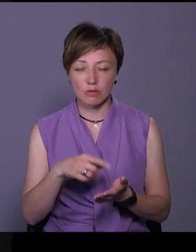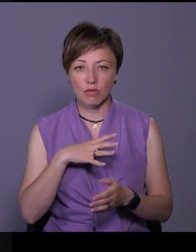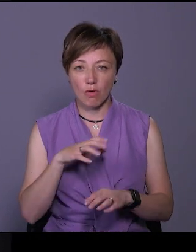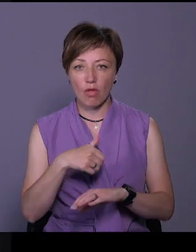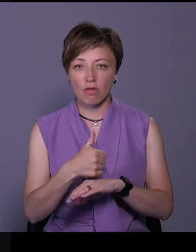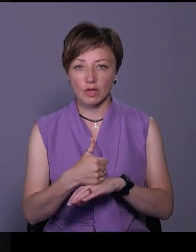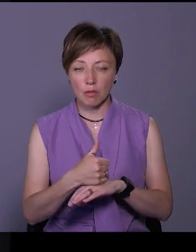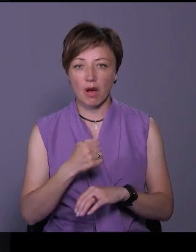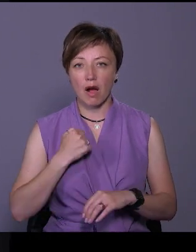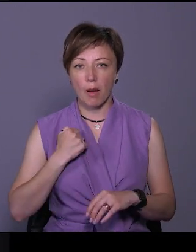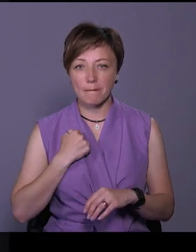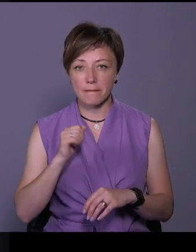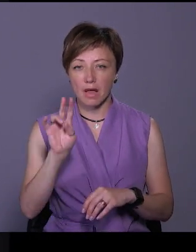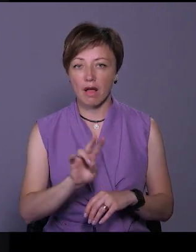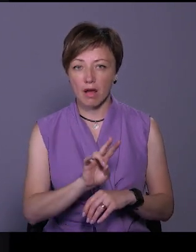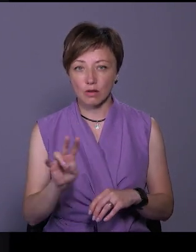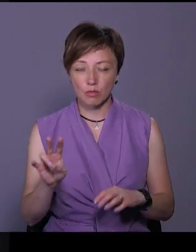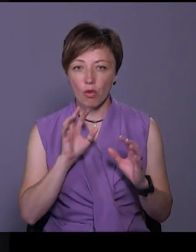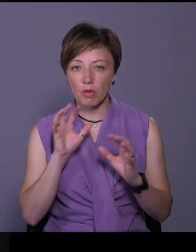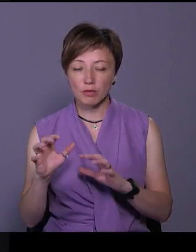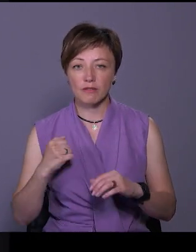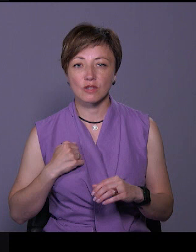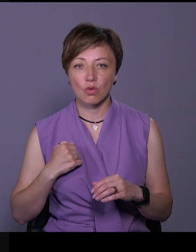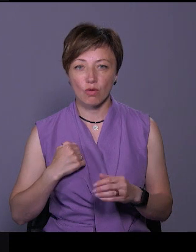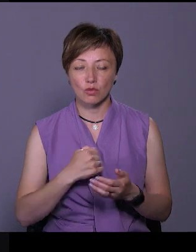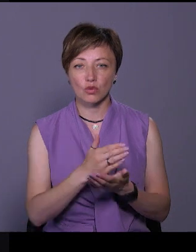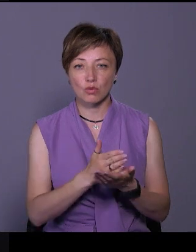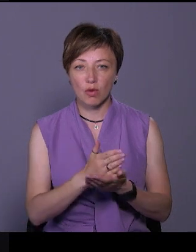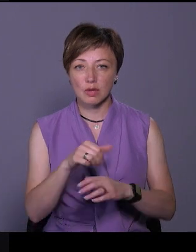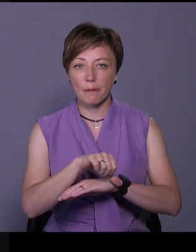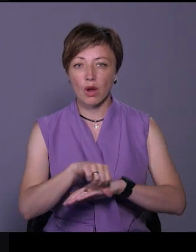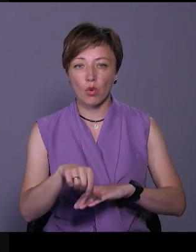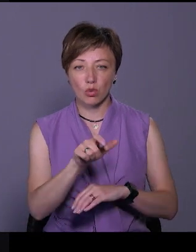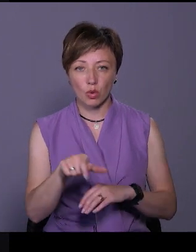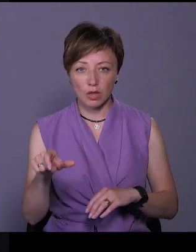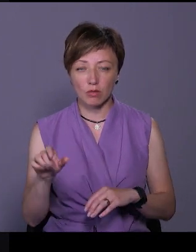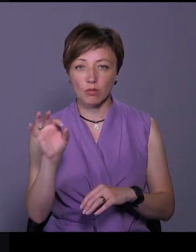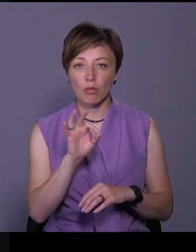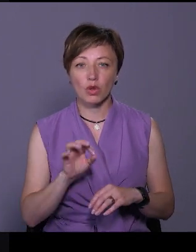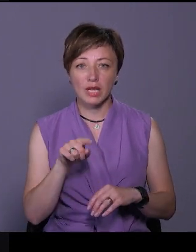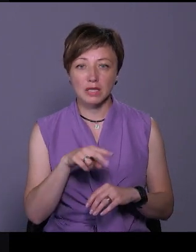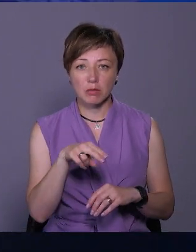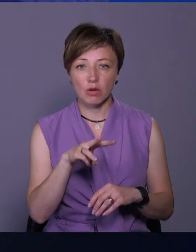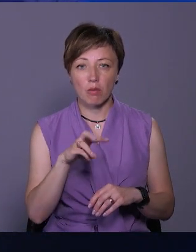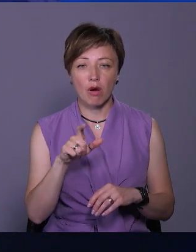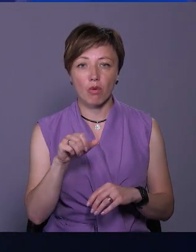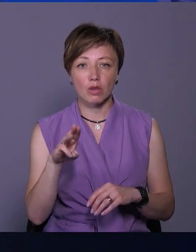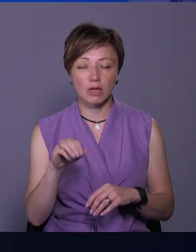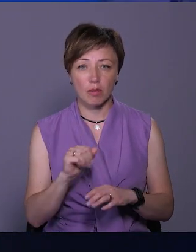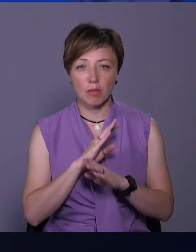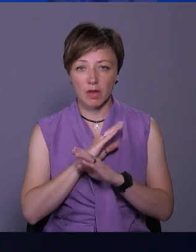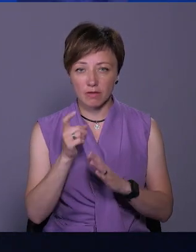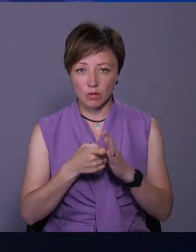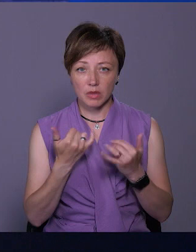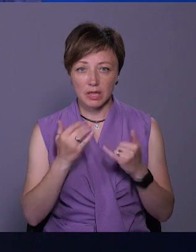головним капеланом та духовно опікувався військовослужбовцями-прикордонниками. Про те, що Дмитро Махота відійшов у вічність, стало